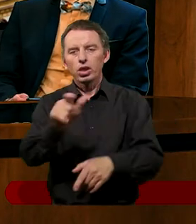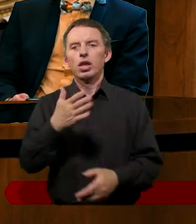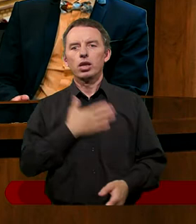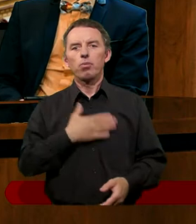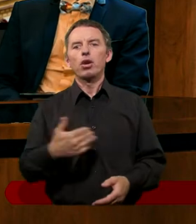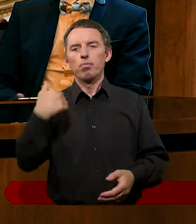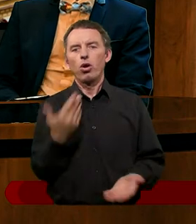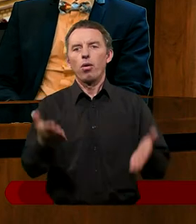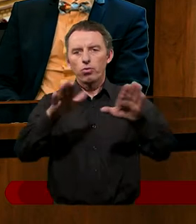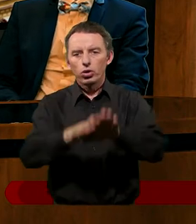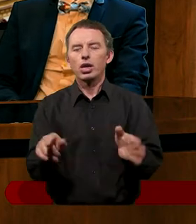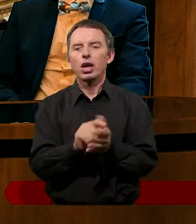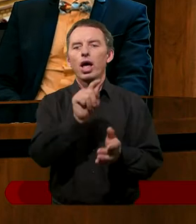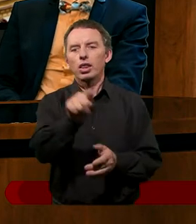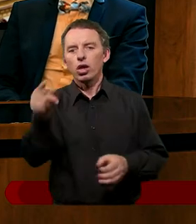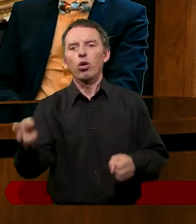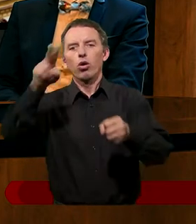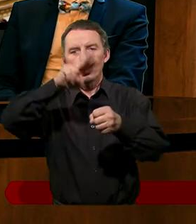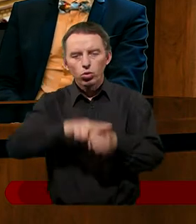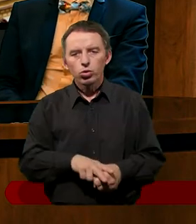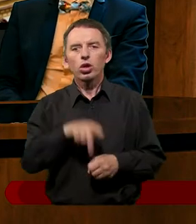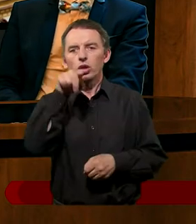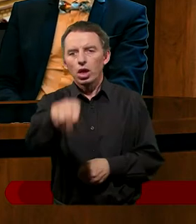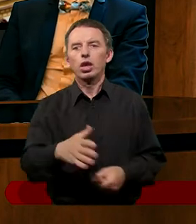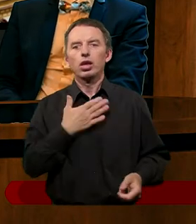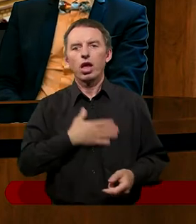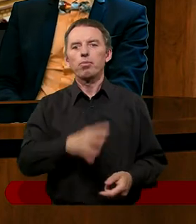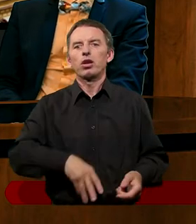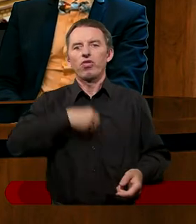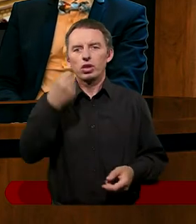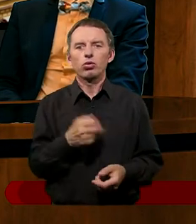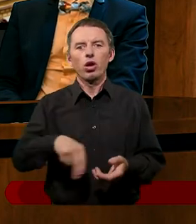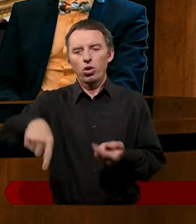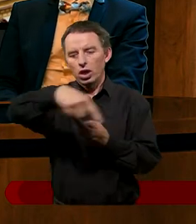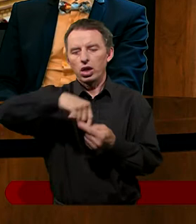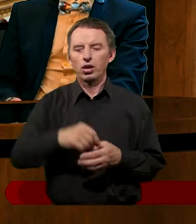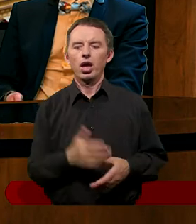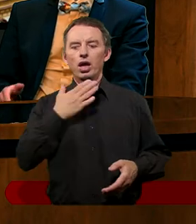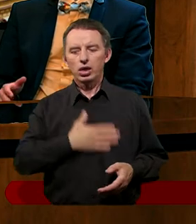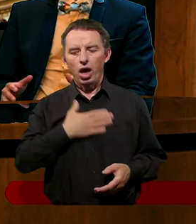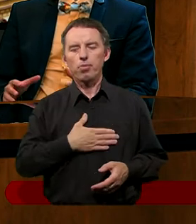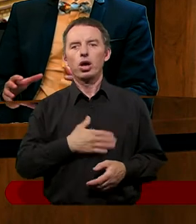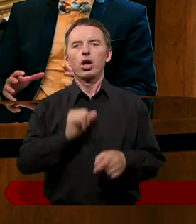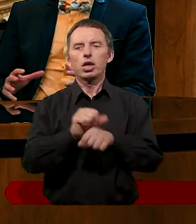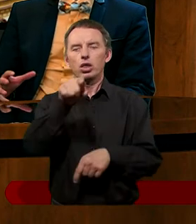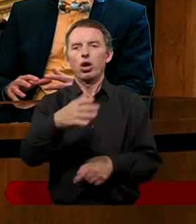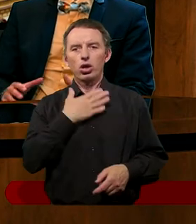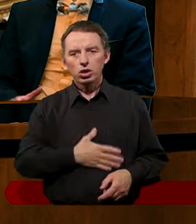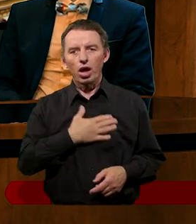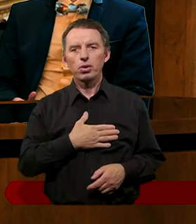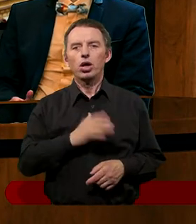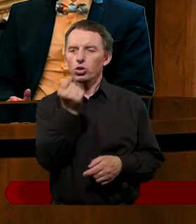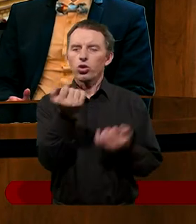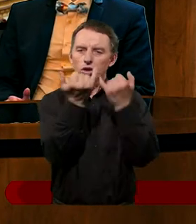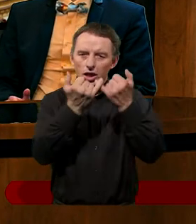sabbat był błogosławieństwem dla tych również, którzy nas otaczają. To jest ciekawe, myślę, że sabbat, szabat to jest taki zjazd